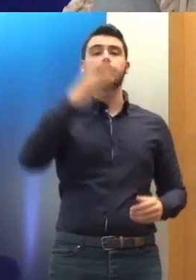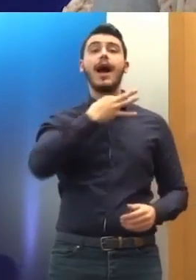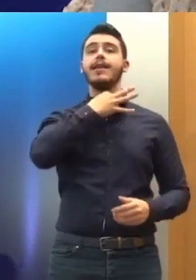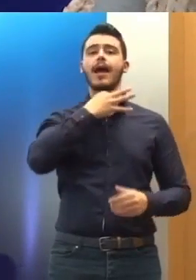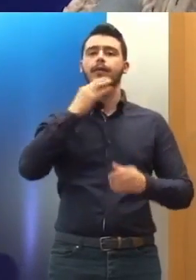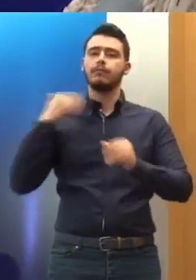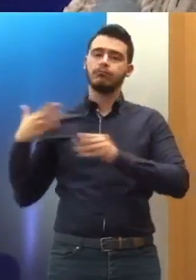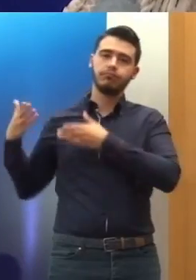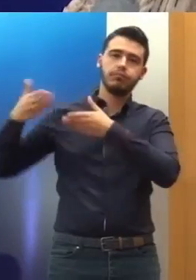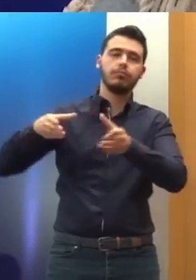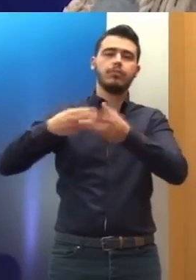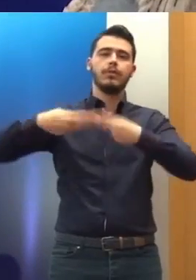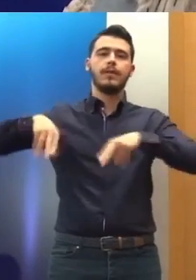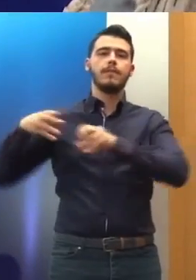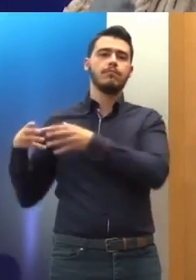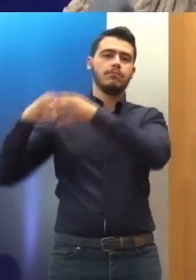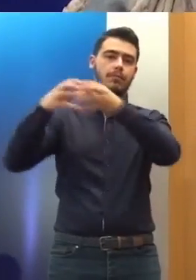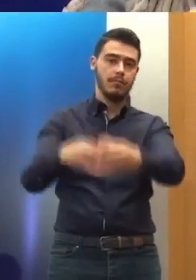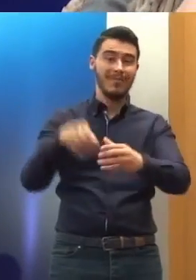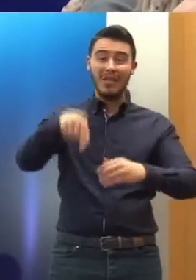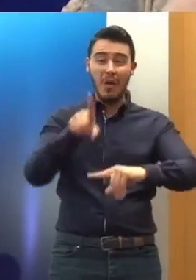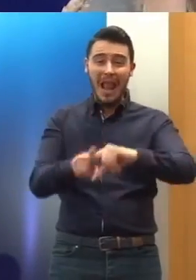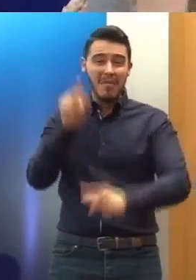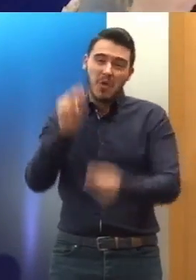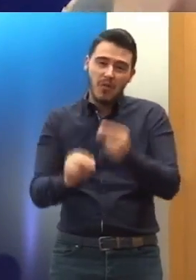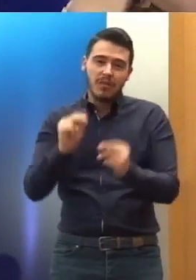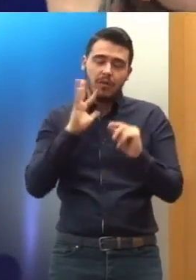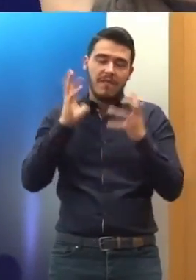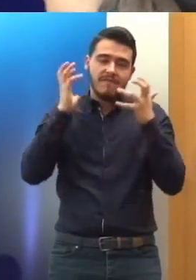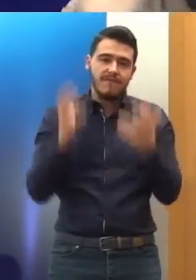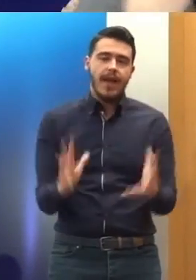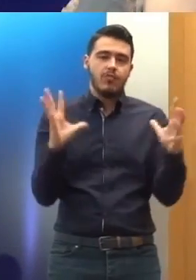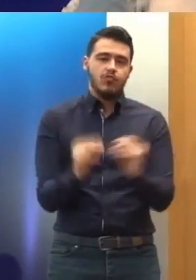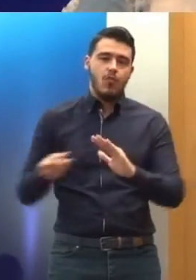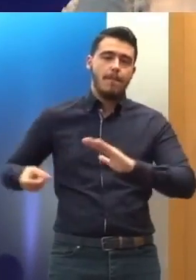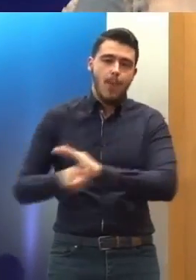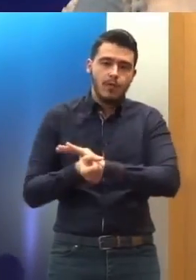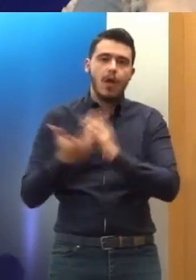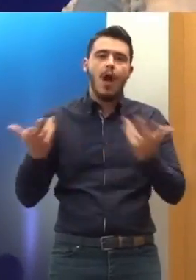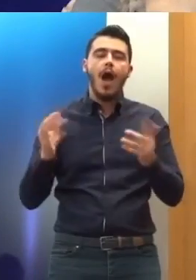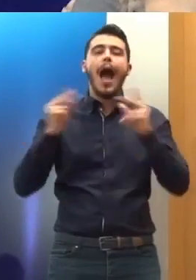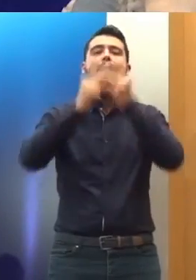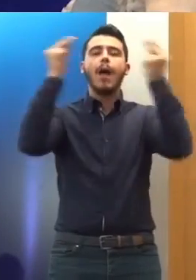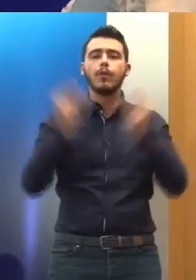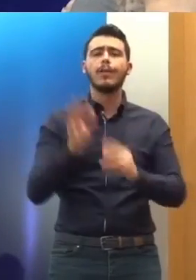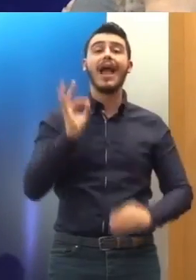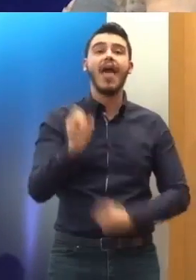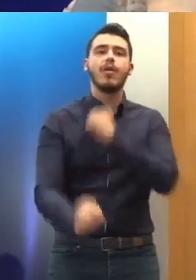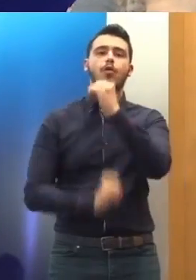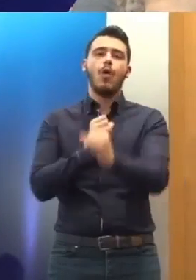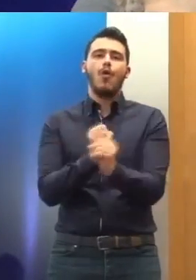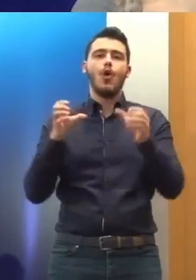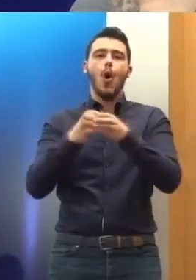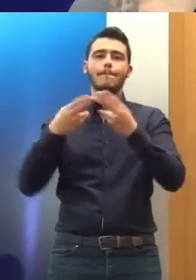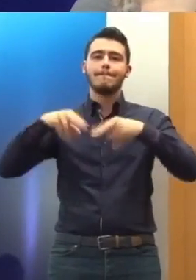Η Ελλάδα, λοιπόν, είχε πολλές ad hoc. Όπως το είπατε κι εσείς, κάθε χρόνο έρχεται η ΣΕΠΤ και